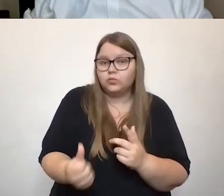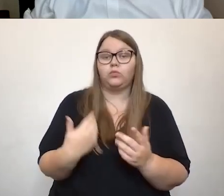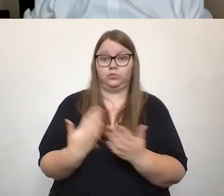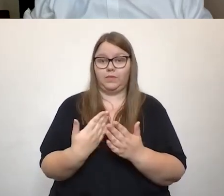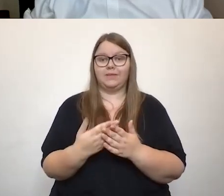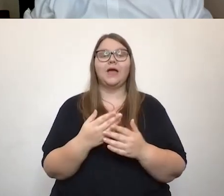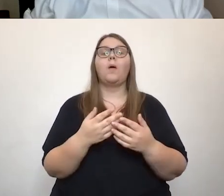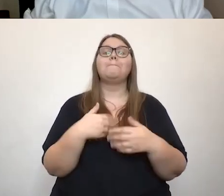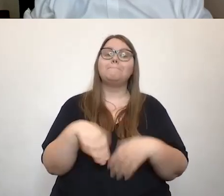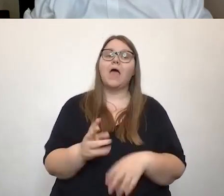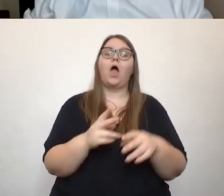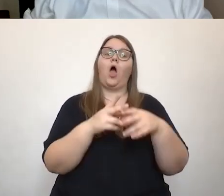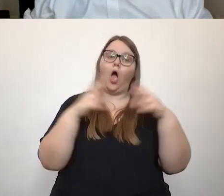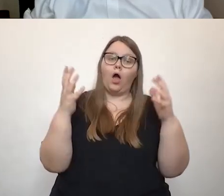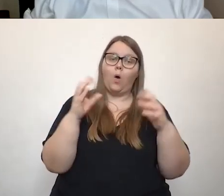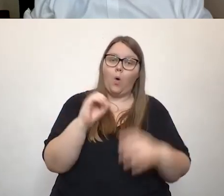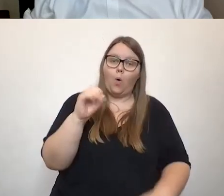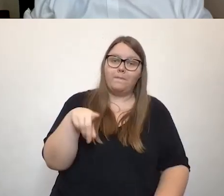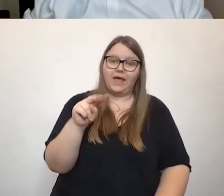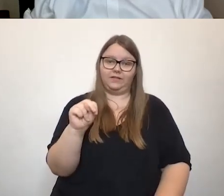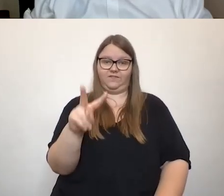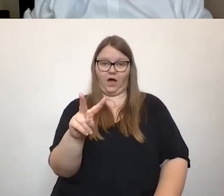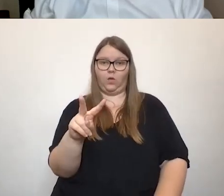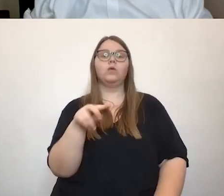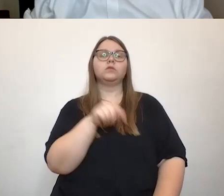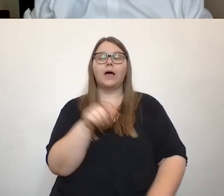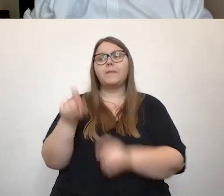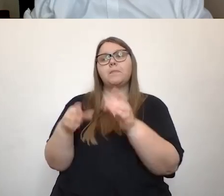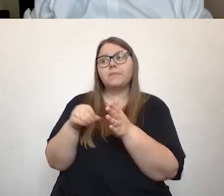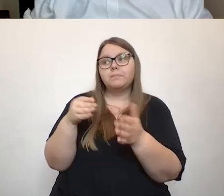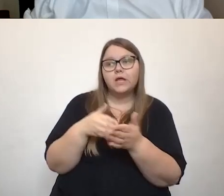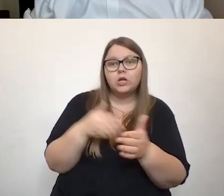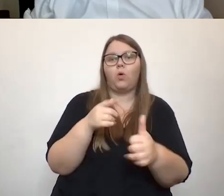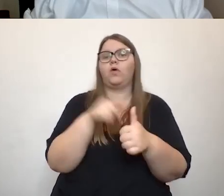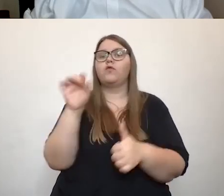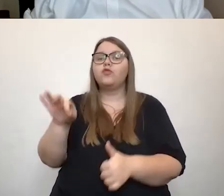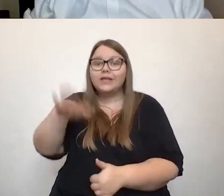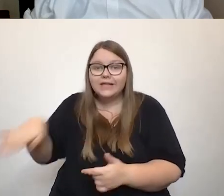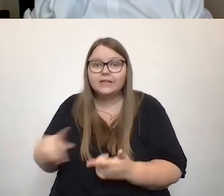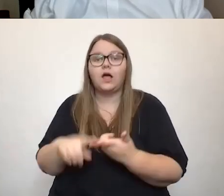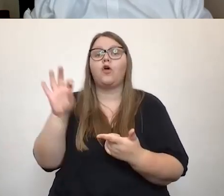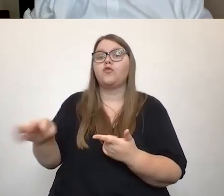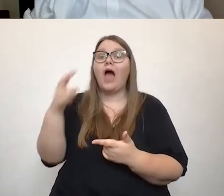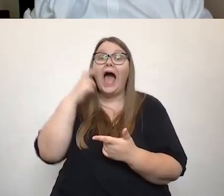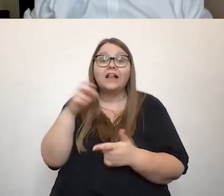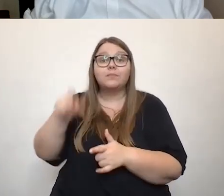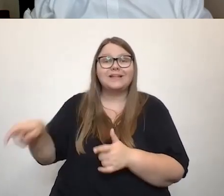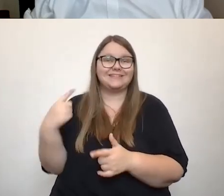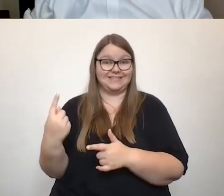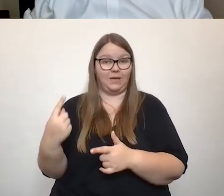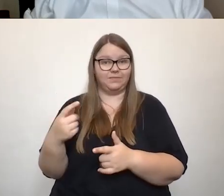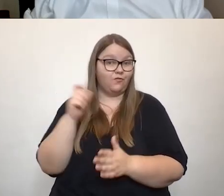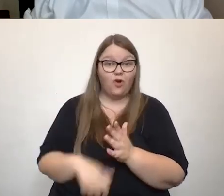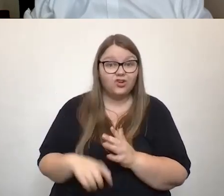Personalverkehr hätten und für Menschen, die eine Behinderung haben, für Kinder und Jugendliche, die noch keinen Führerschein haben, für alte Menschen, die nicht mehr fahren können oder